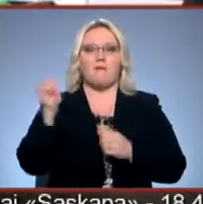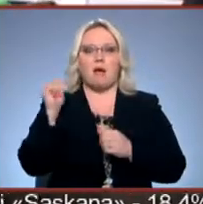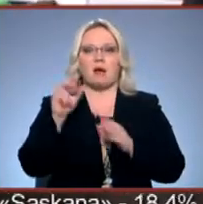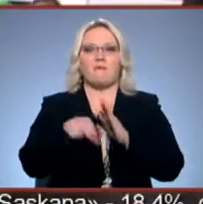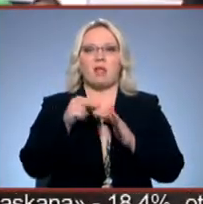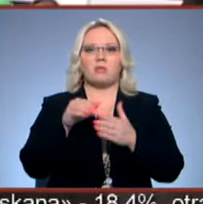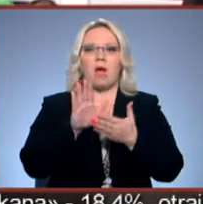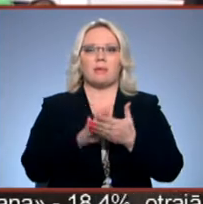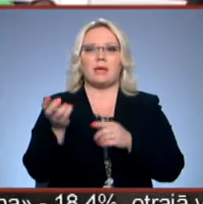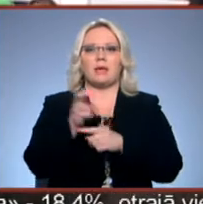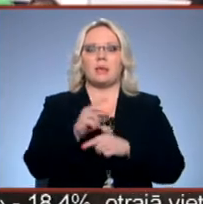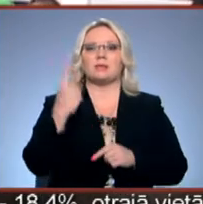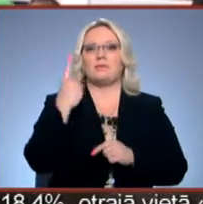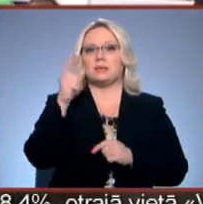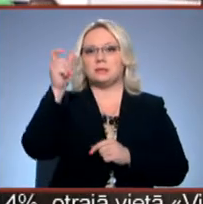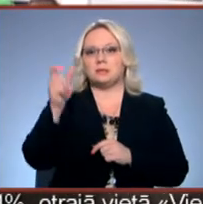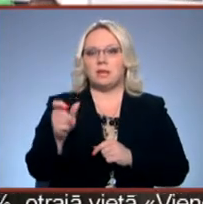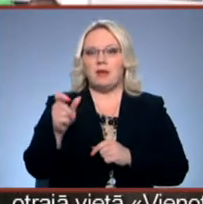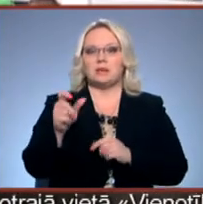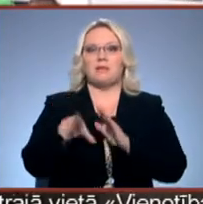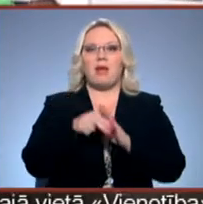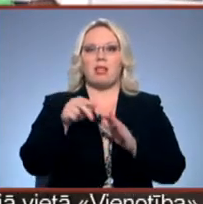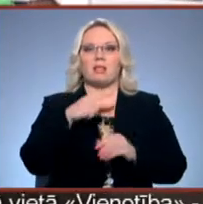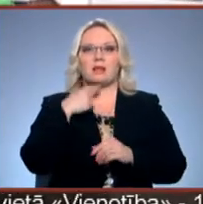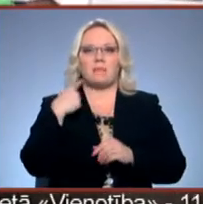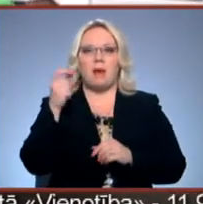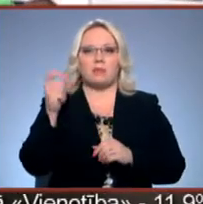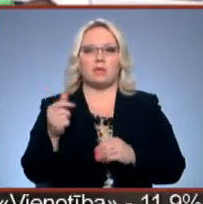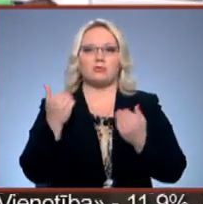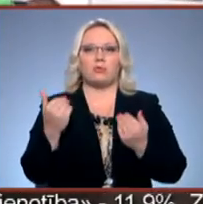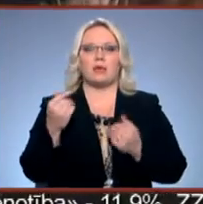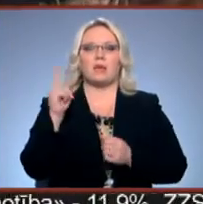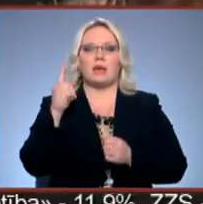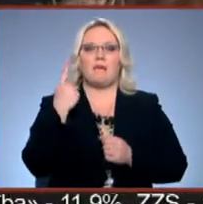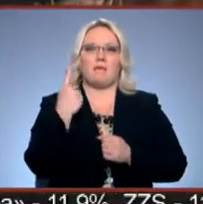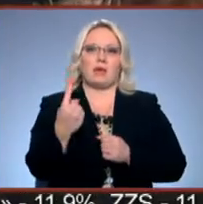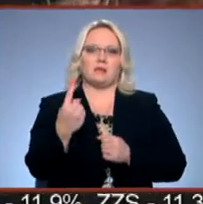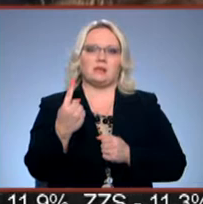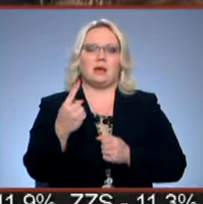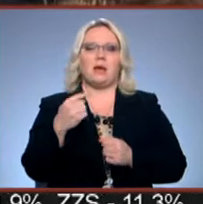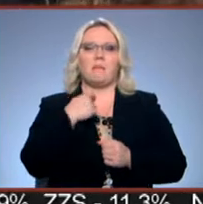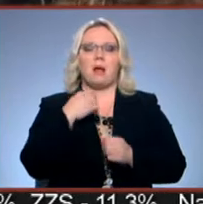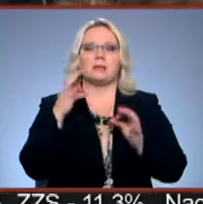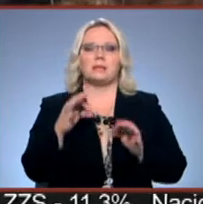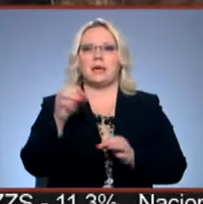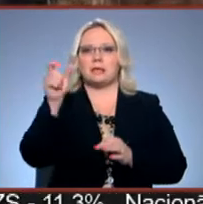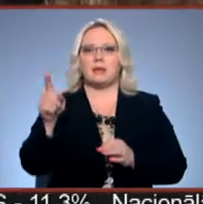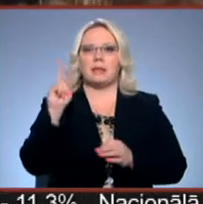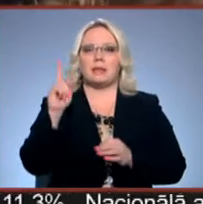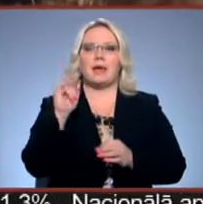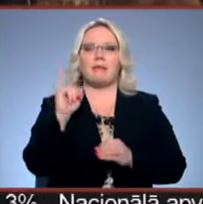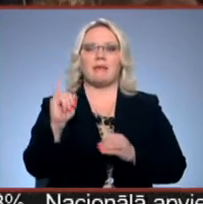vēlētāju apliecību ieradās tikai viens, mums vēlēt gribētājs, un šodien ar savukārt patreiz tikai viens. Balsties īgiekam ir tikai